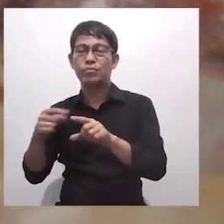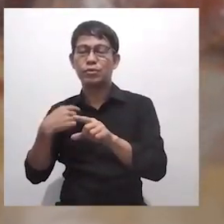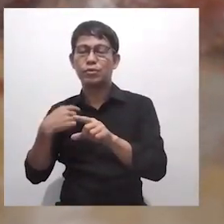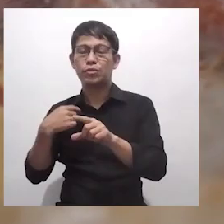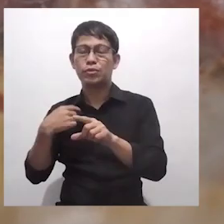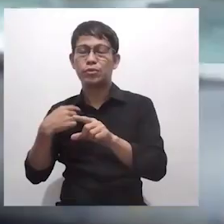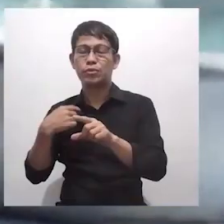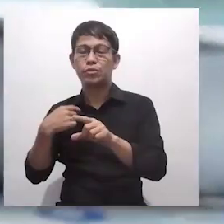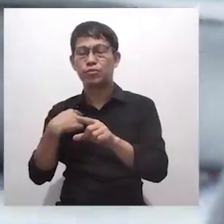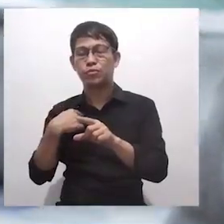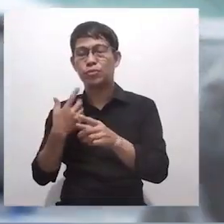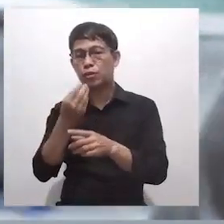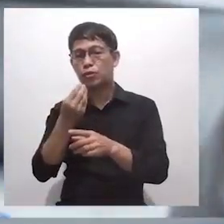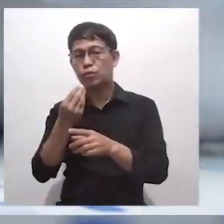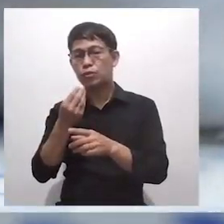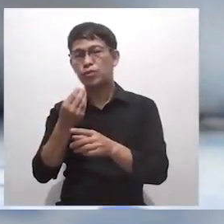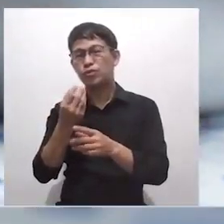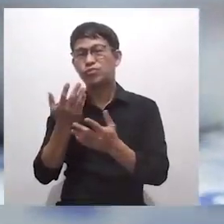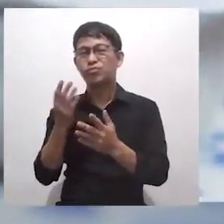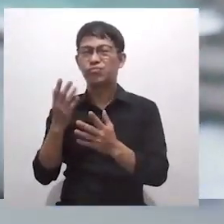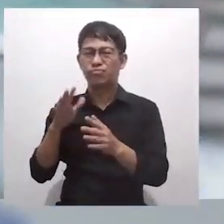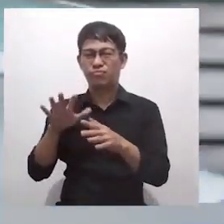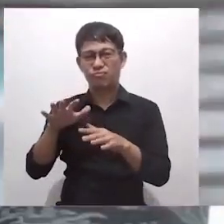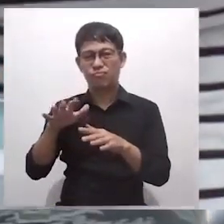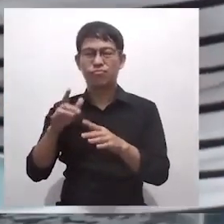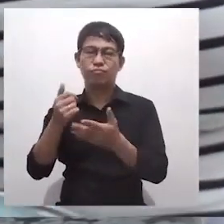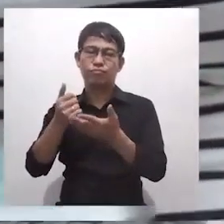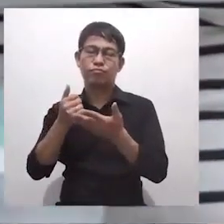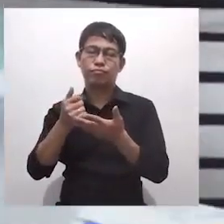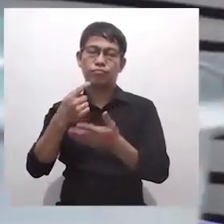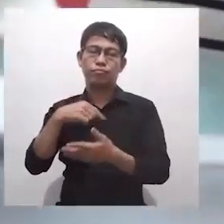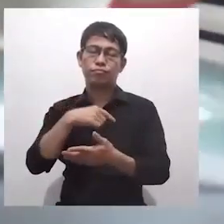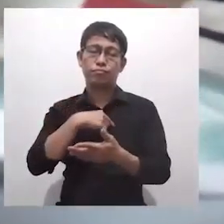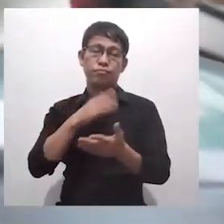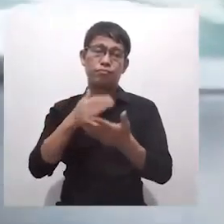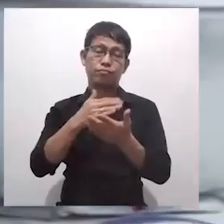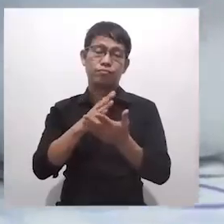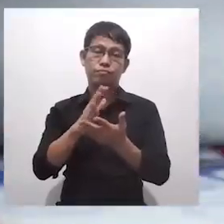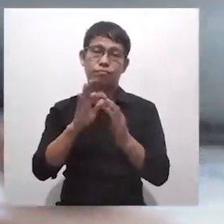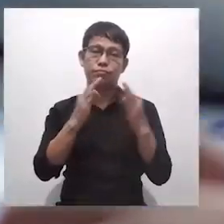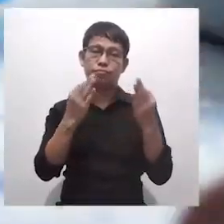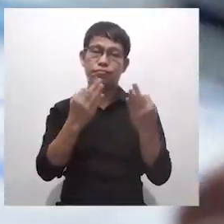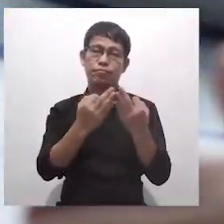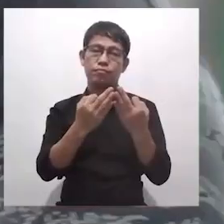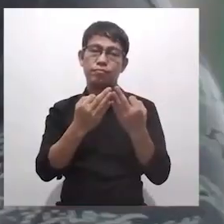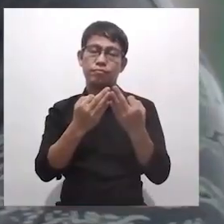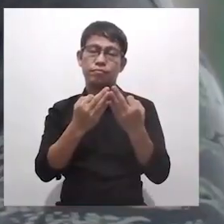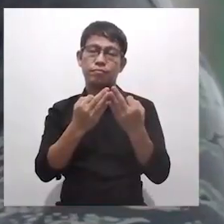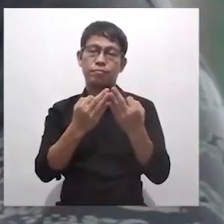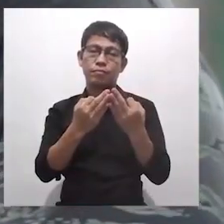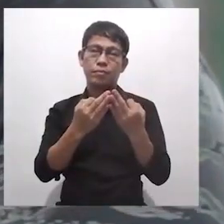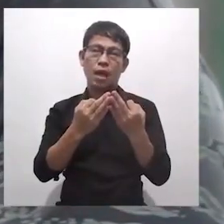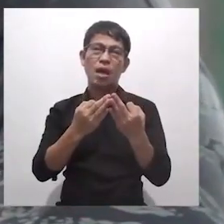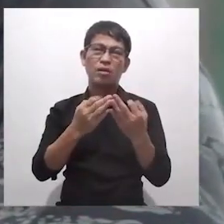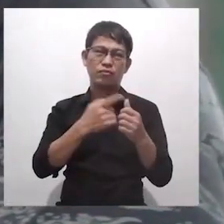Baga kahit paano, nakakaraos yung mga pangangailangan araw-araw. Pero ganun pa man, siyempre. Noong unang